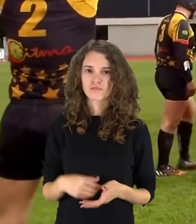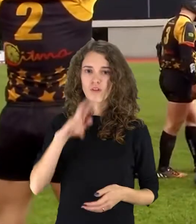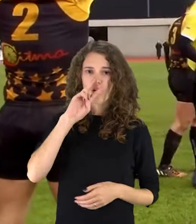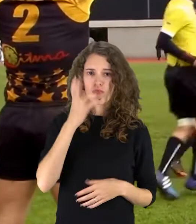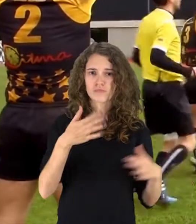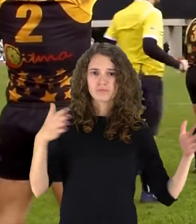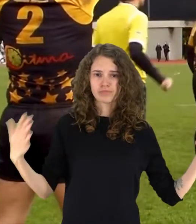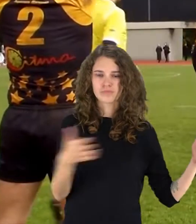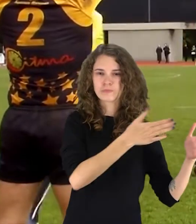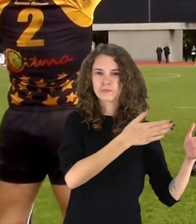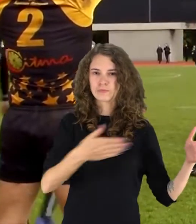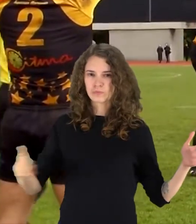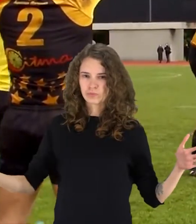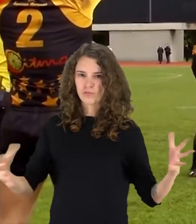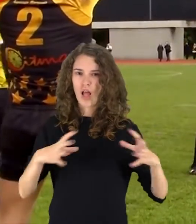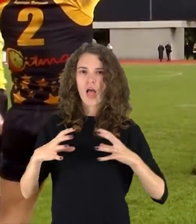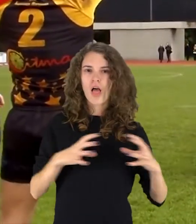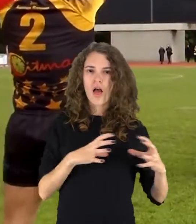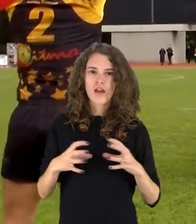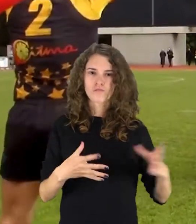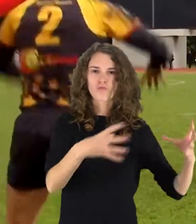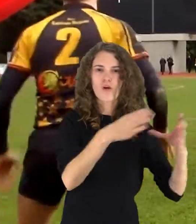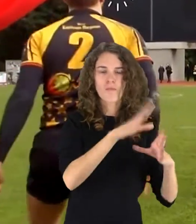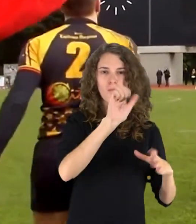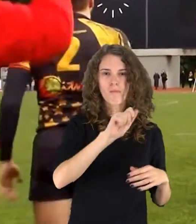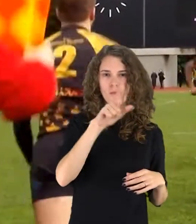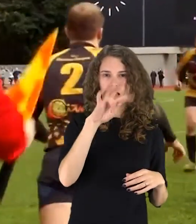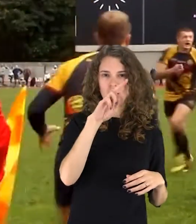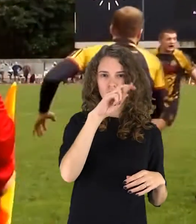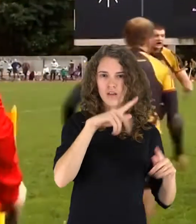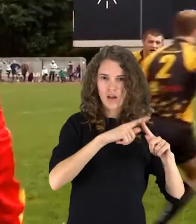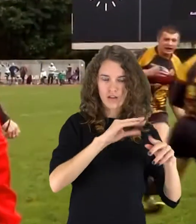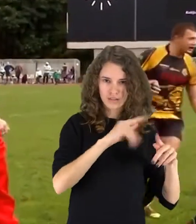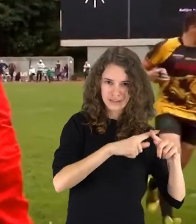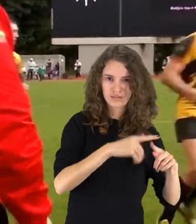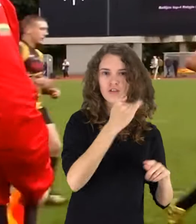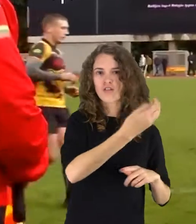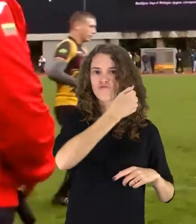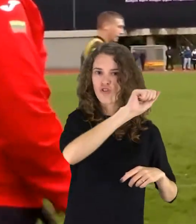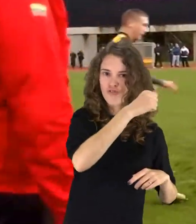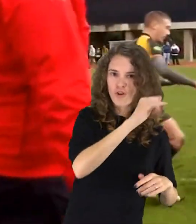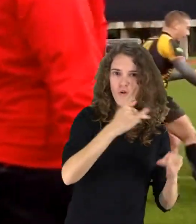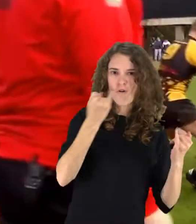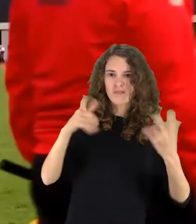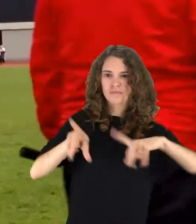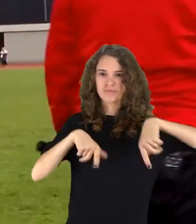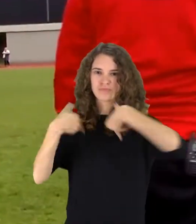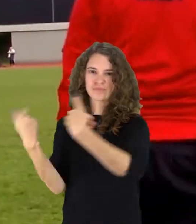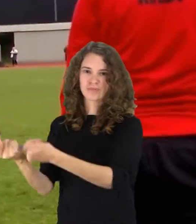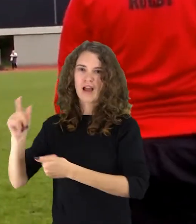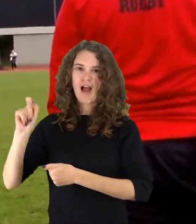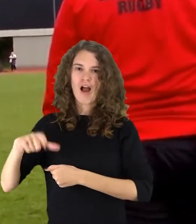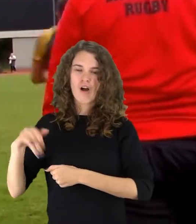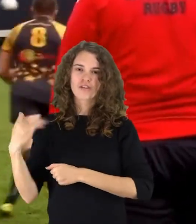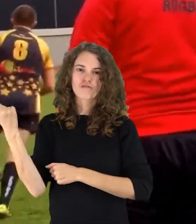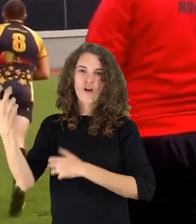Porą metų išėlės Baltijos šalių regbėto plygoje karaliave Baltrek Šiauliai šį sezoną čempionų titulą perlį savo amžinėms varžovams